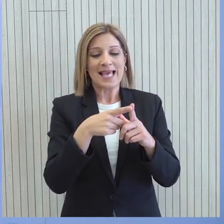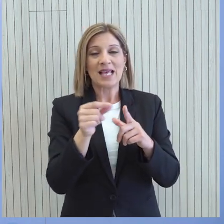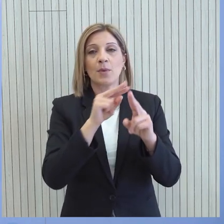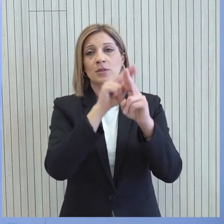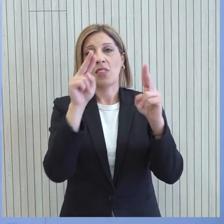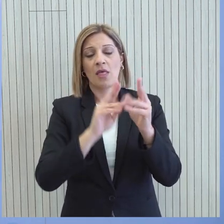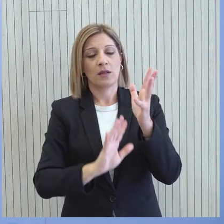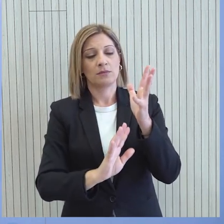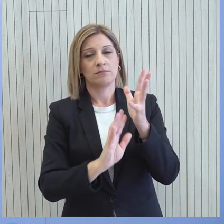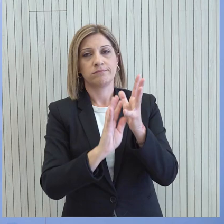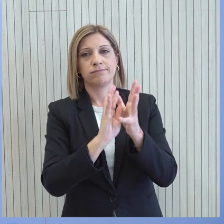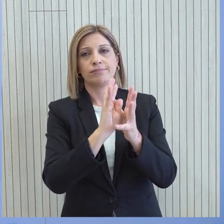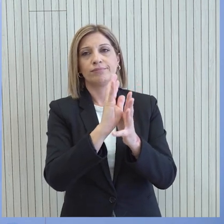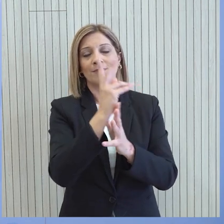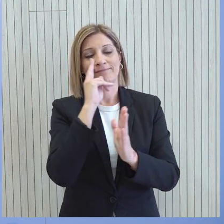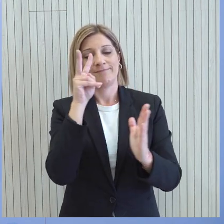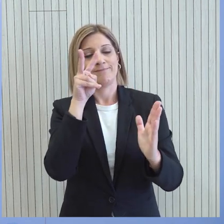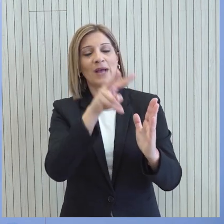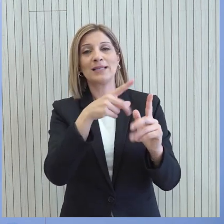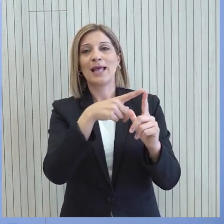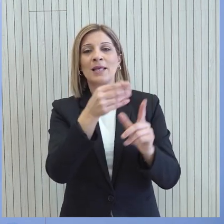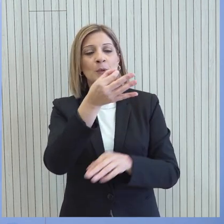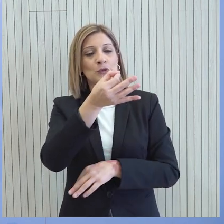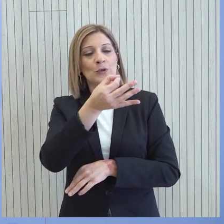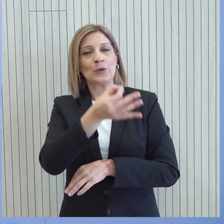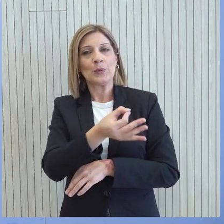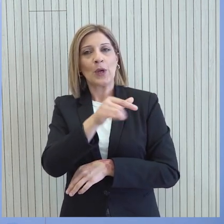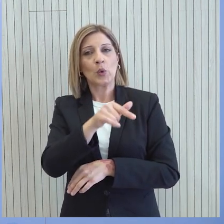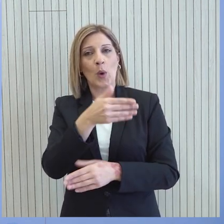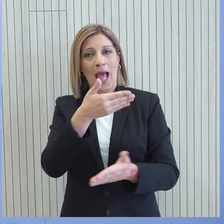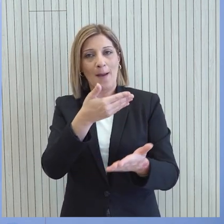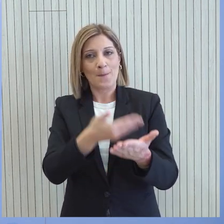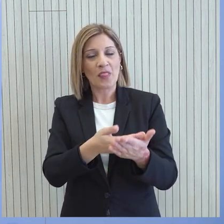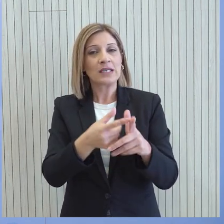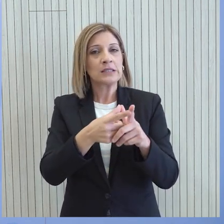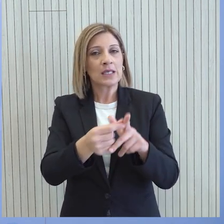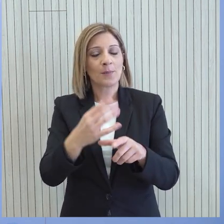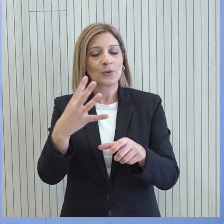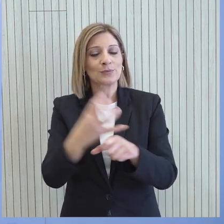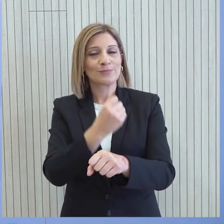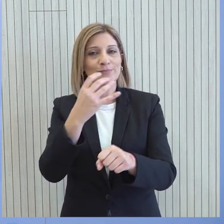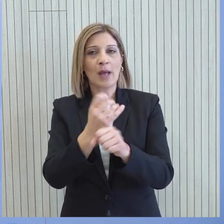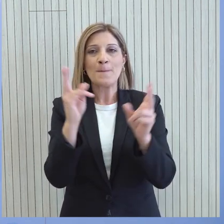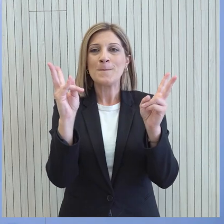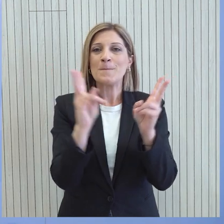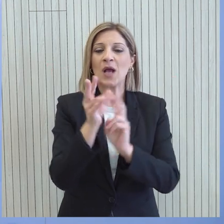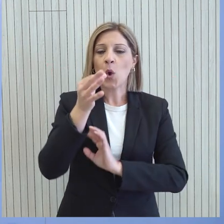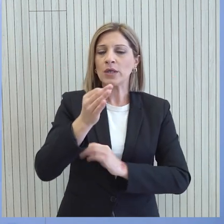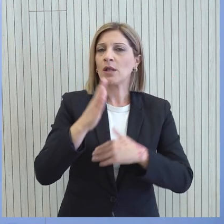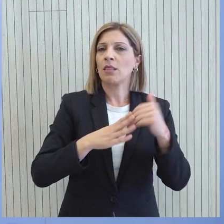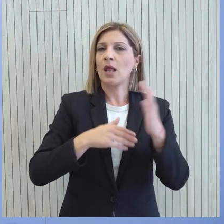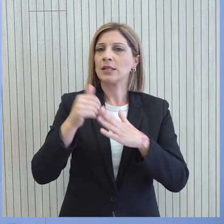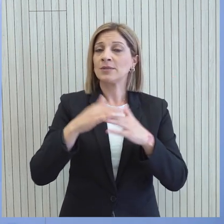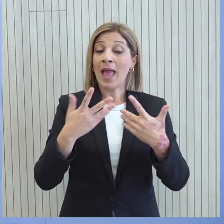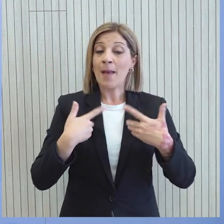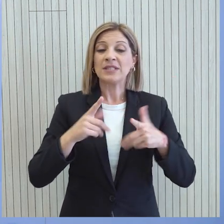διεθνώς. Έχουμε πετύχει μέσα από, ναι, σαφήνια στον προσανατολισμό μας με συνέπεια στην εξωτερική μας